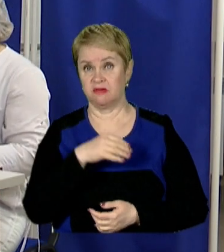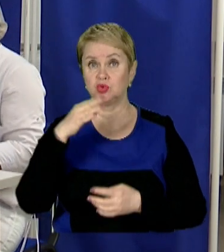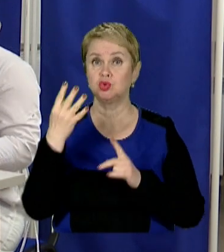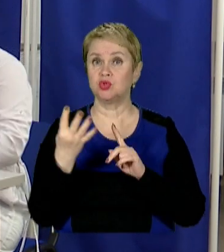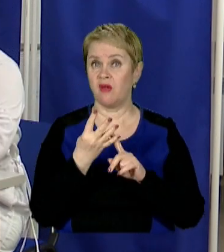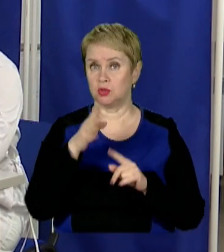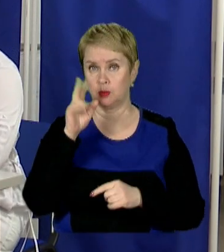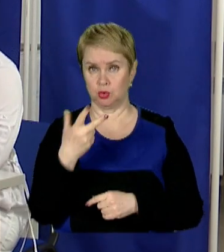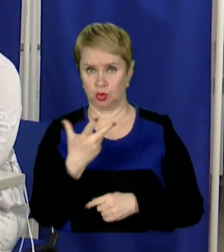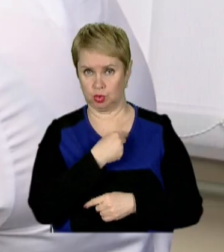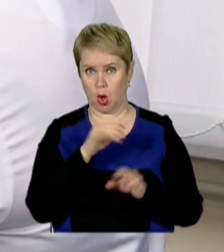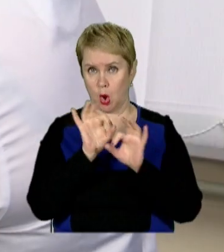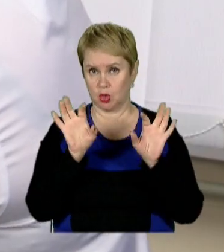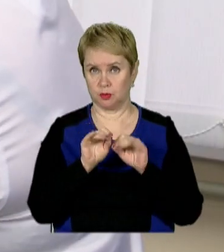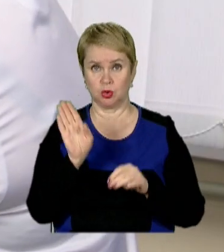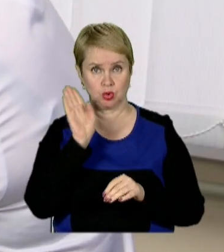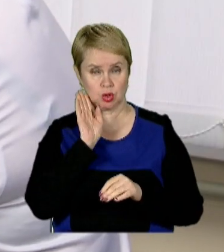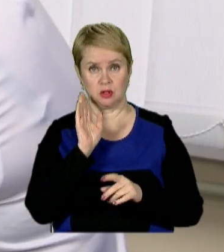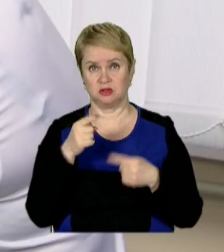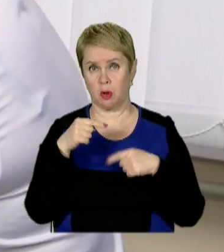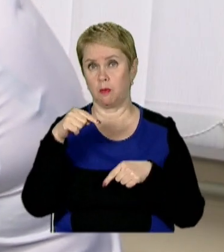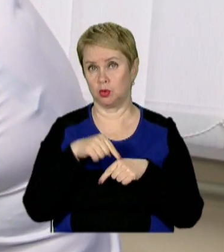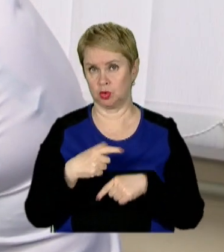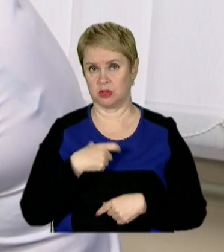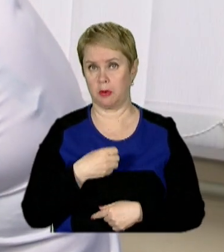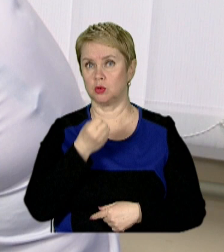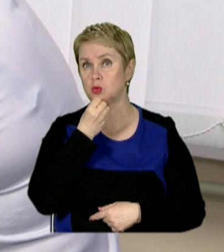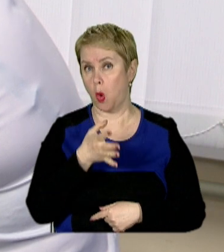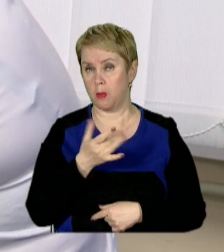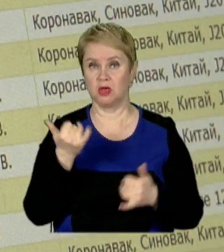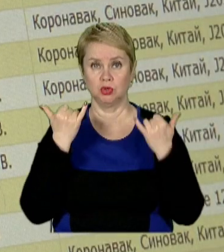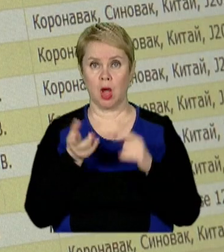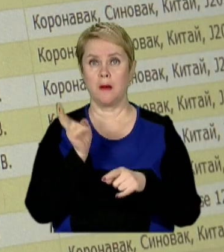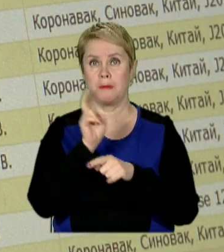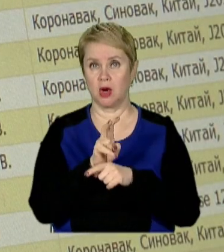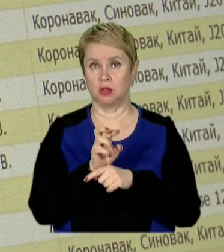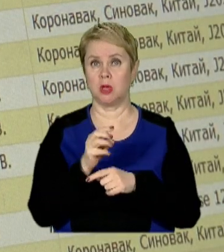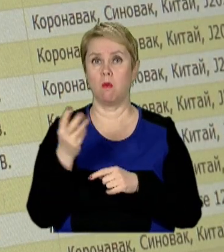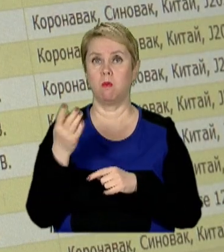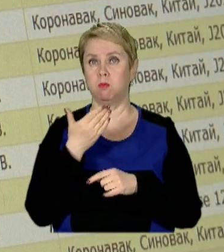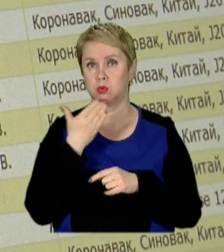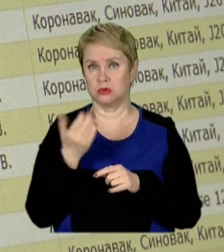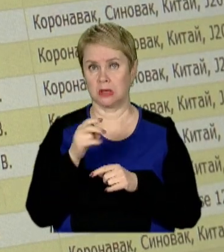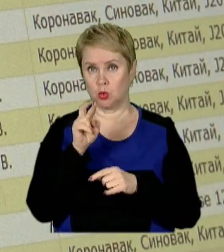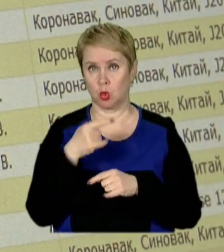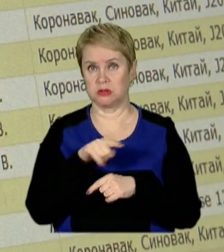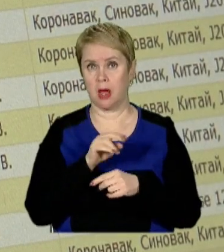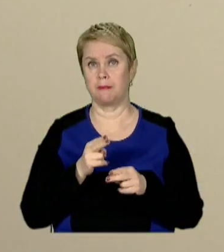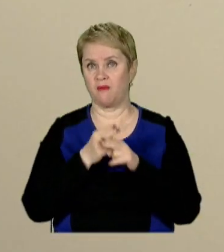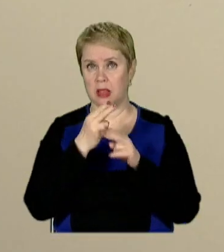четверти. Після щеплень, розповідає жінка, зазвичай почувається добре. Тож зараз прийшла за бустерною дозою для